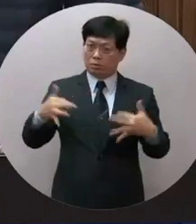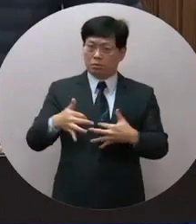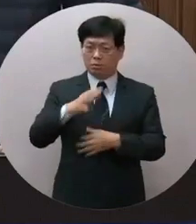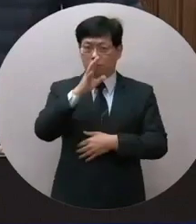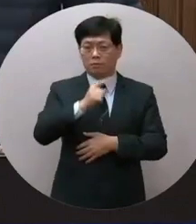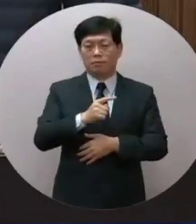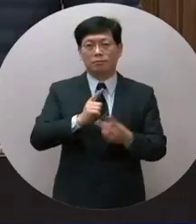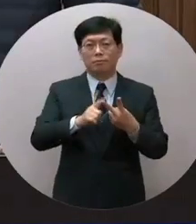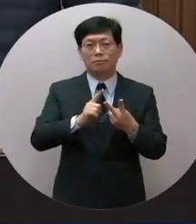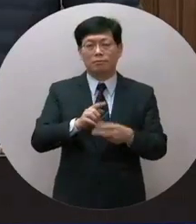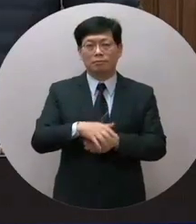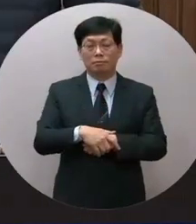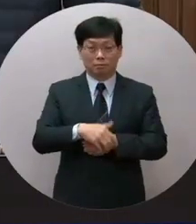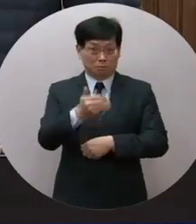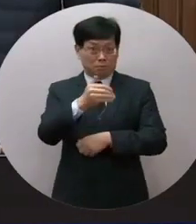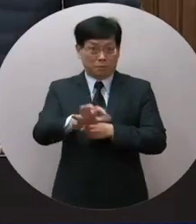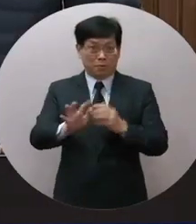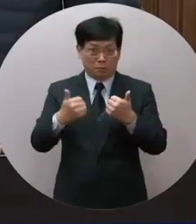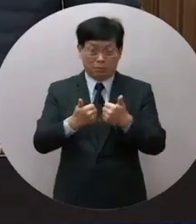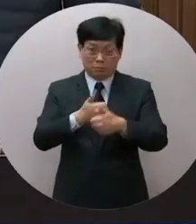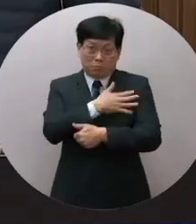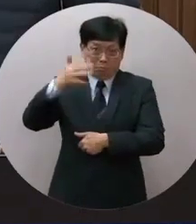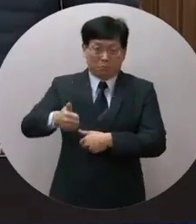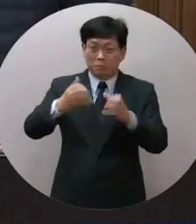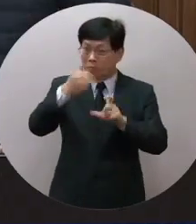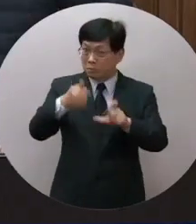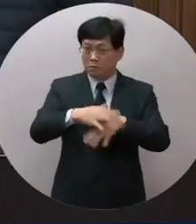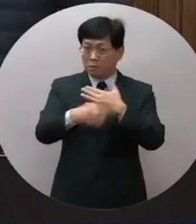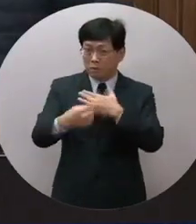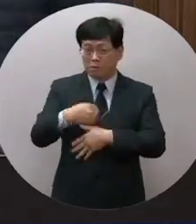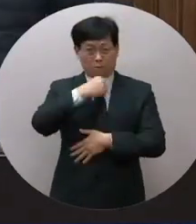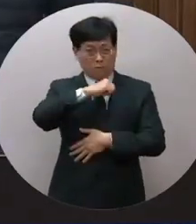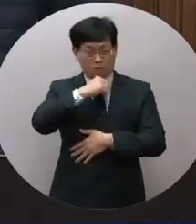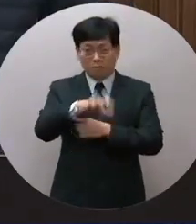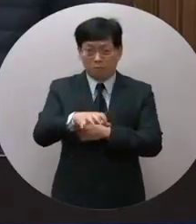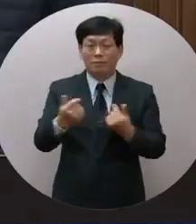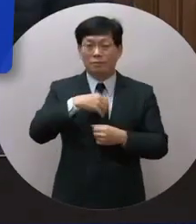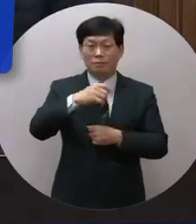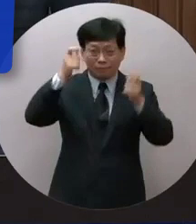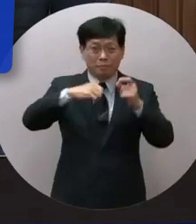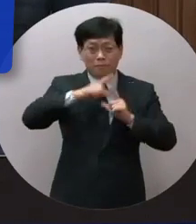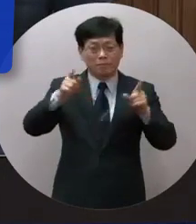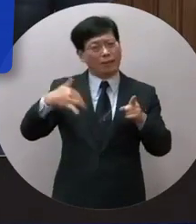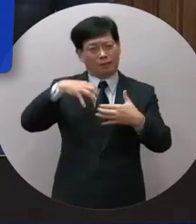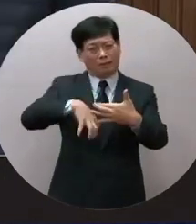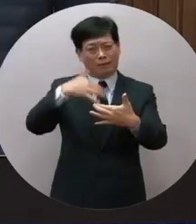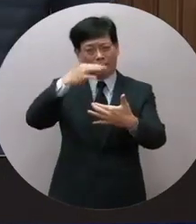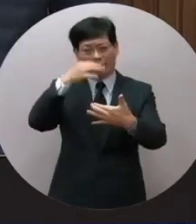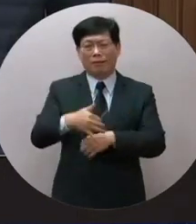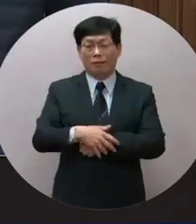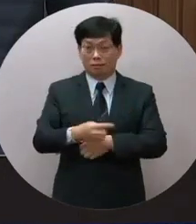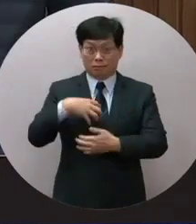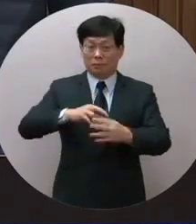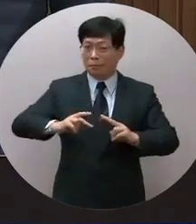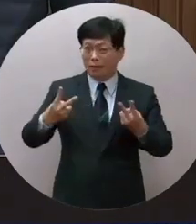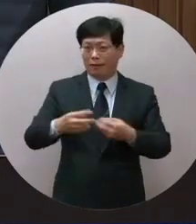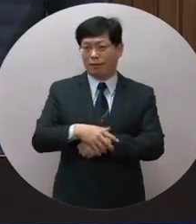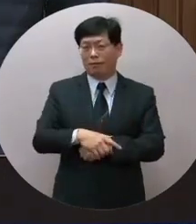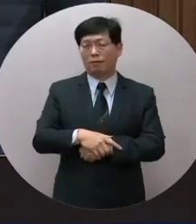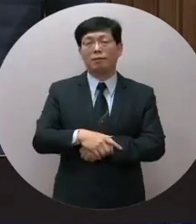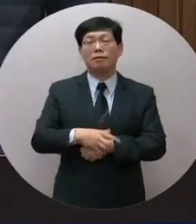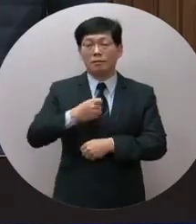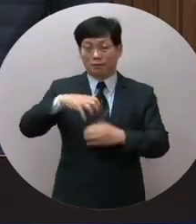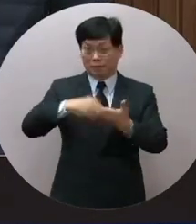再來陳吉仲主委說設立特技會傷害台灣農業尤其是高頻的農業他還沒有看到內容我的內容已經改了